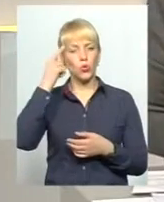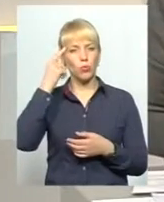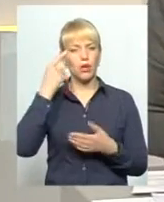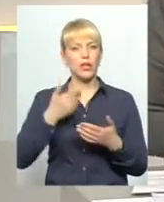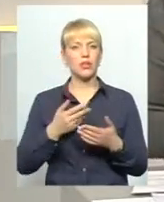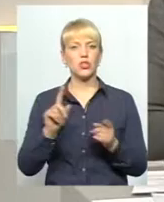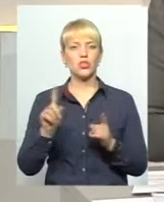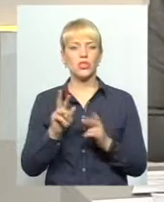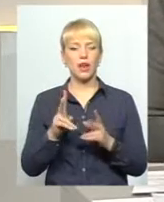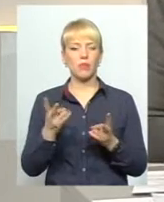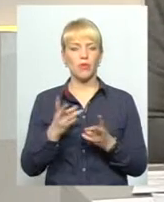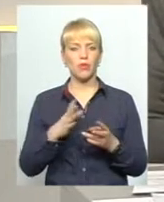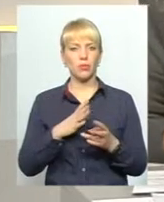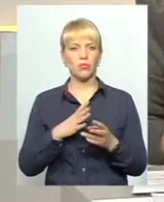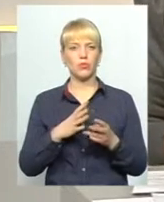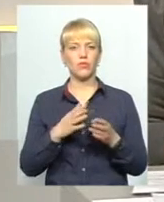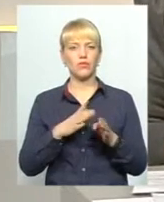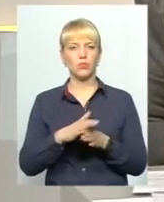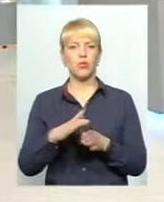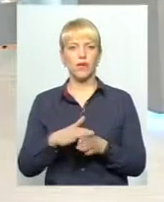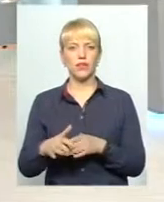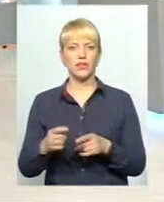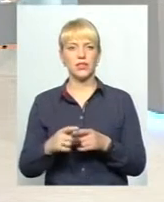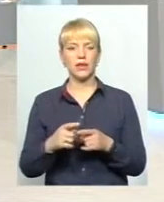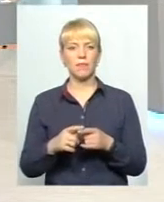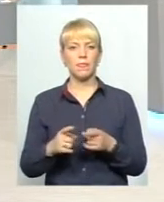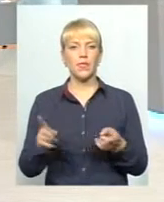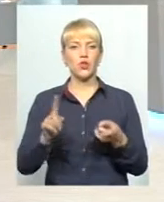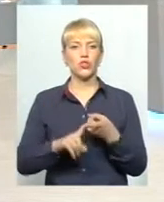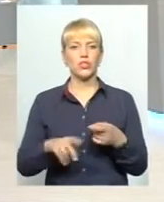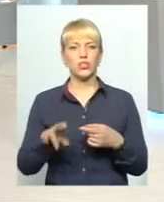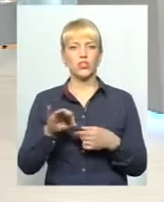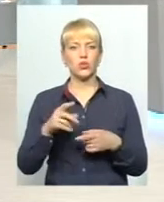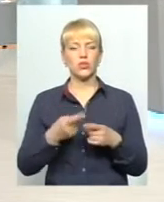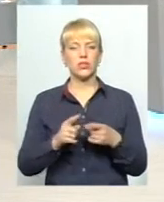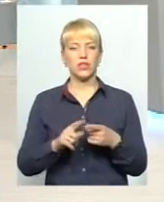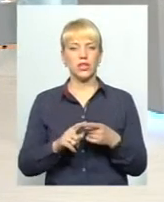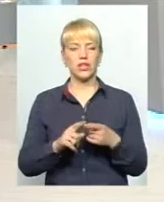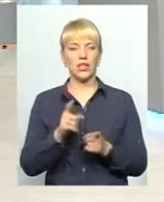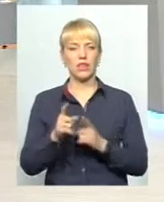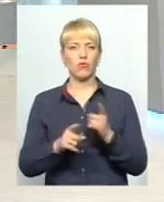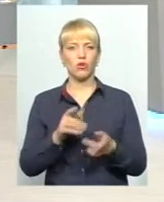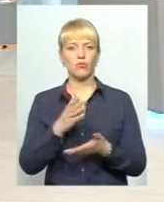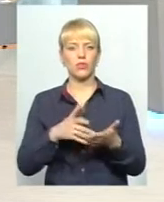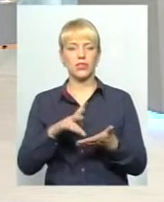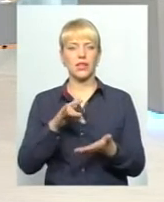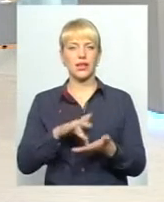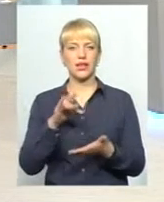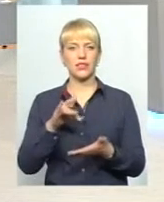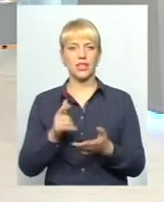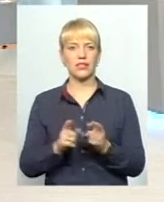відбуватися дотичні до реформи децентралізації, секторальні реформи, особливо